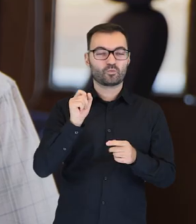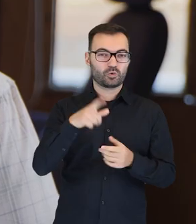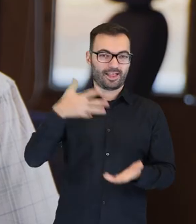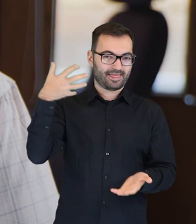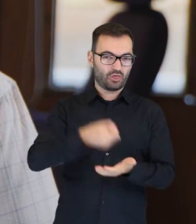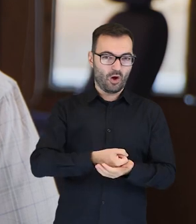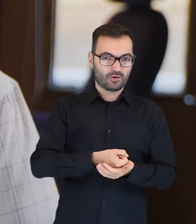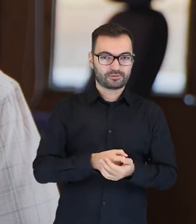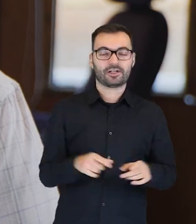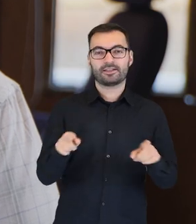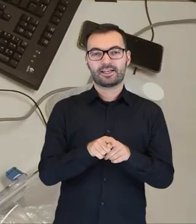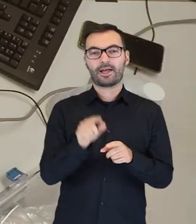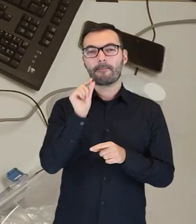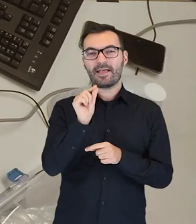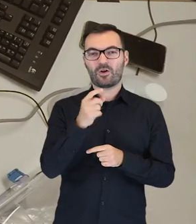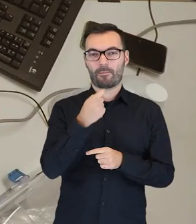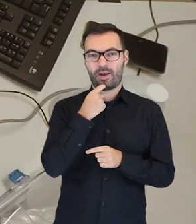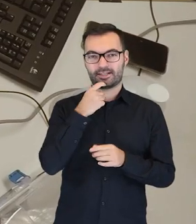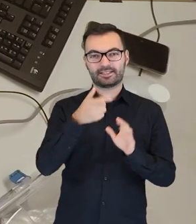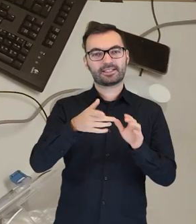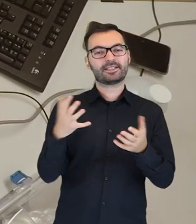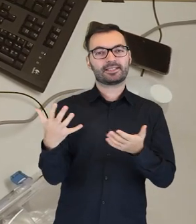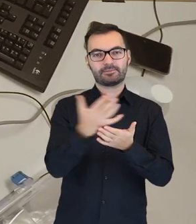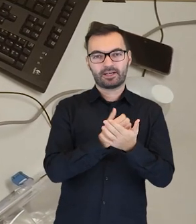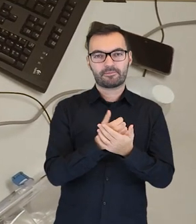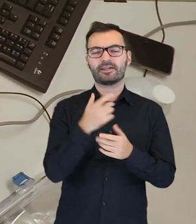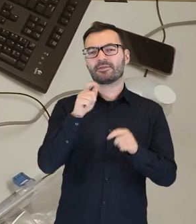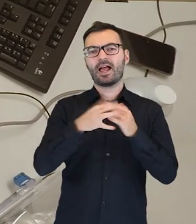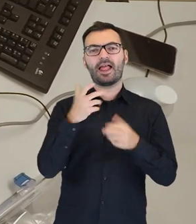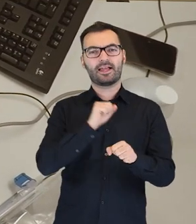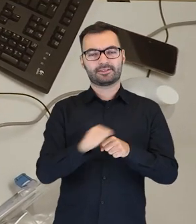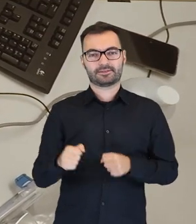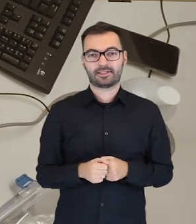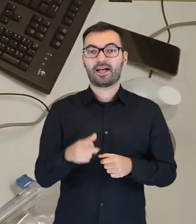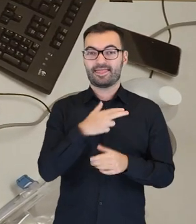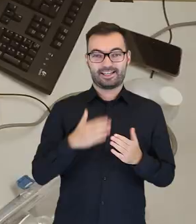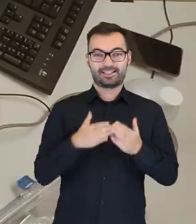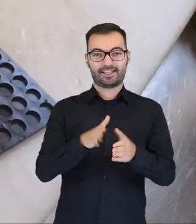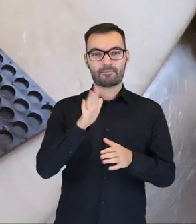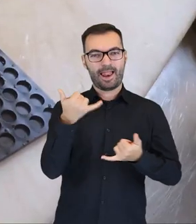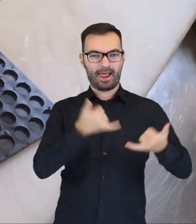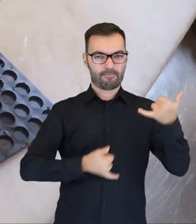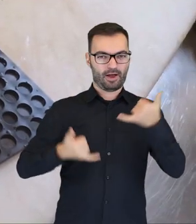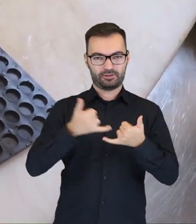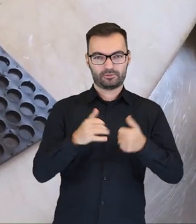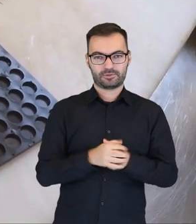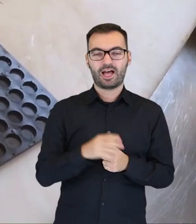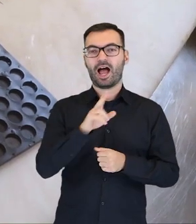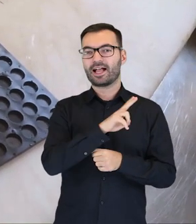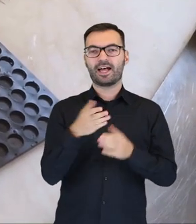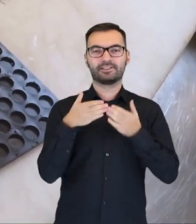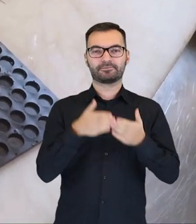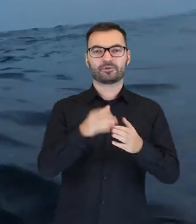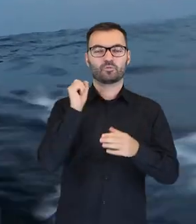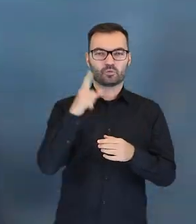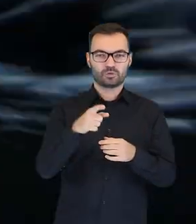dnie oraz łowimy mikroplastik do określenia jego ilości w wodzie. Pomimo, że na Baltice są laboratoria, a w każdym rejsie płynie zespół